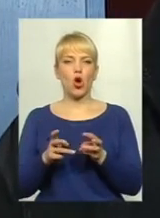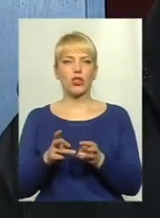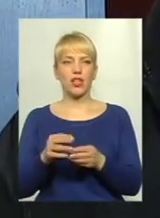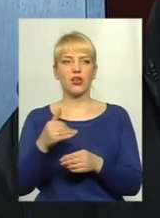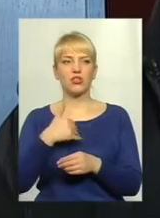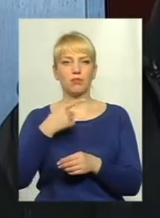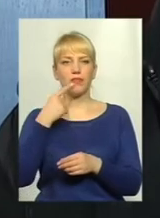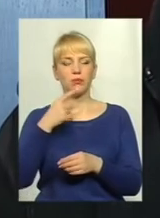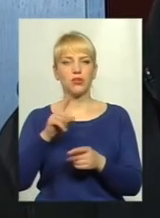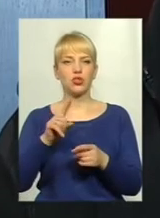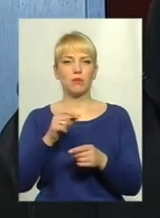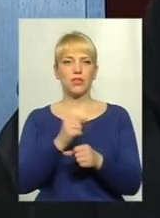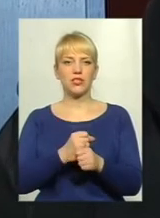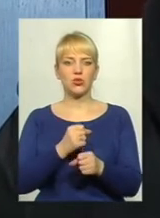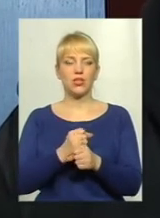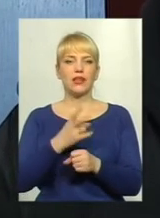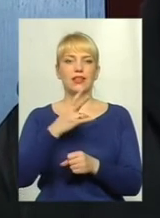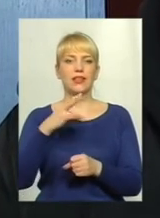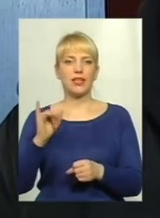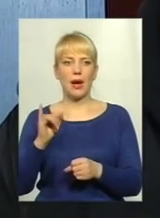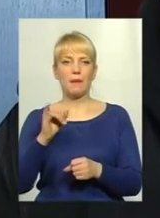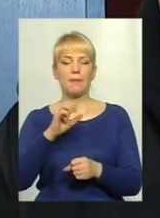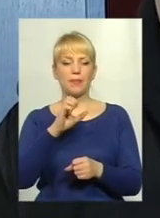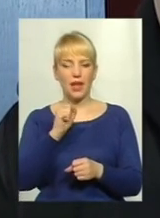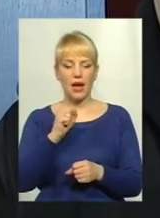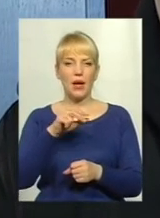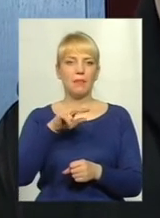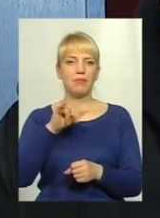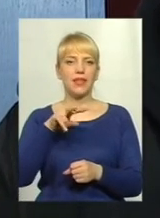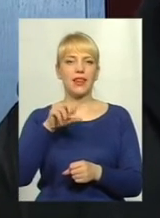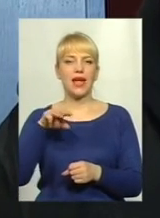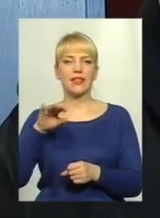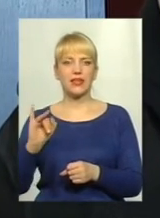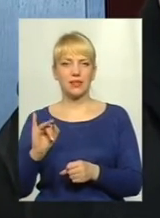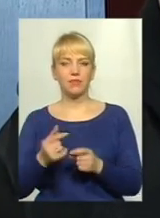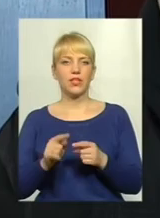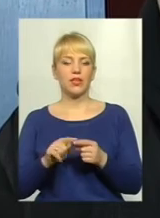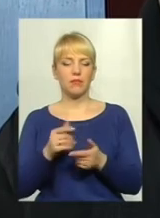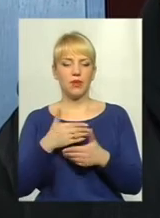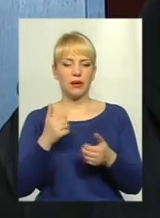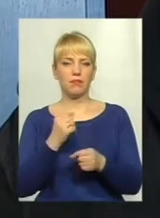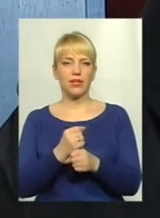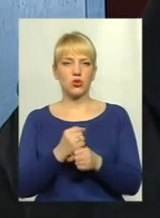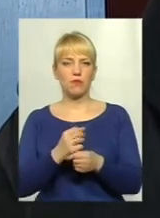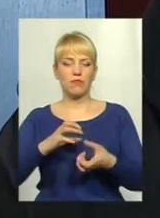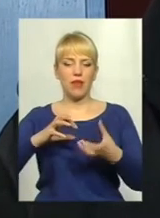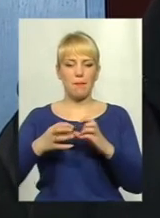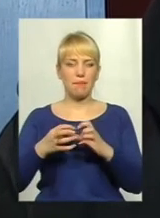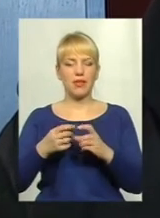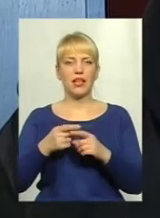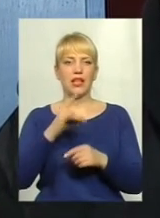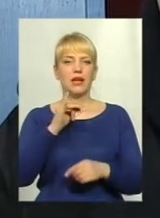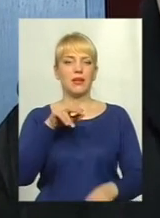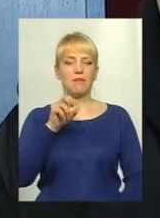відмітити, якраз працює на пелеті. Працюємо ми в основному на пелеті з ріпака